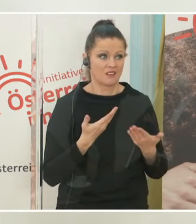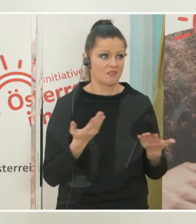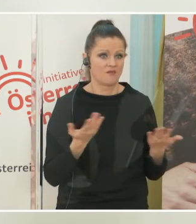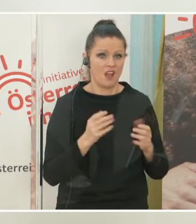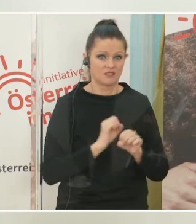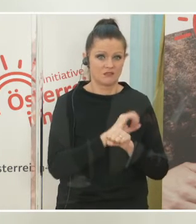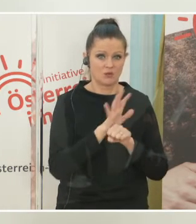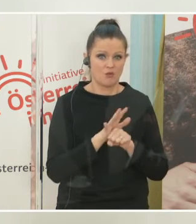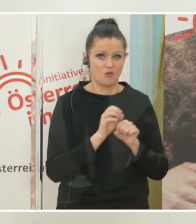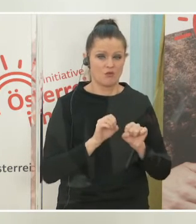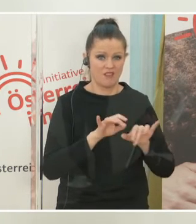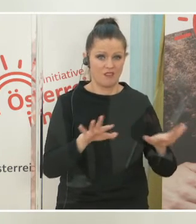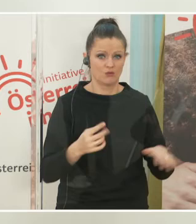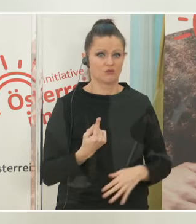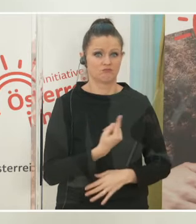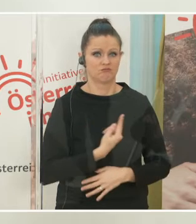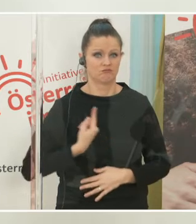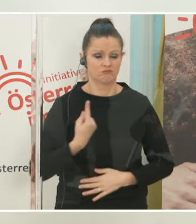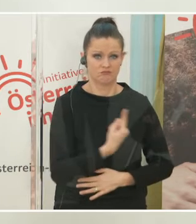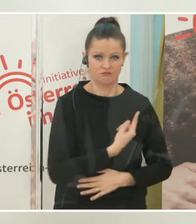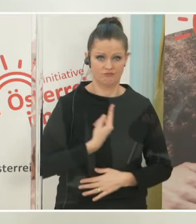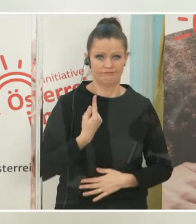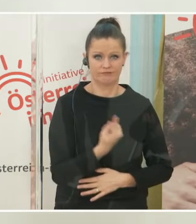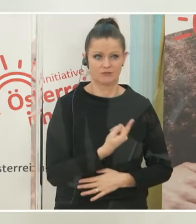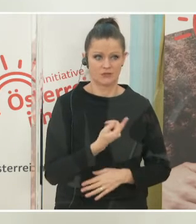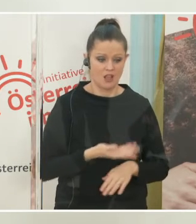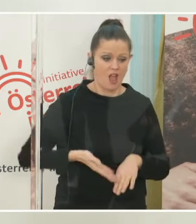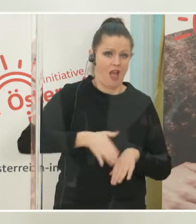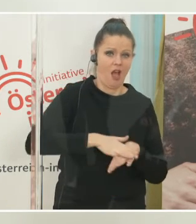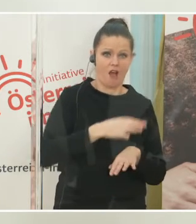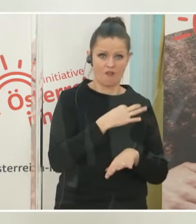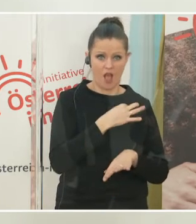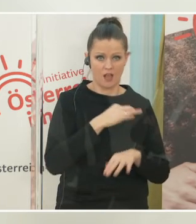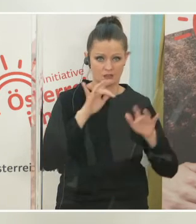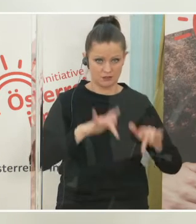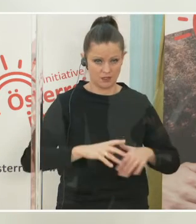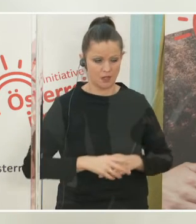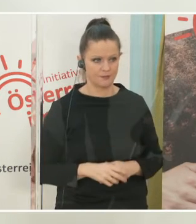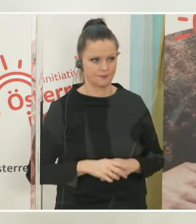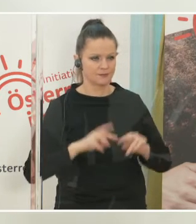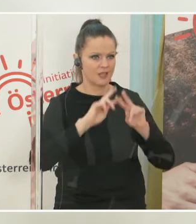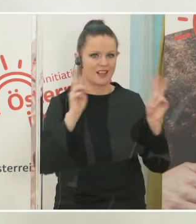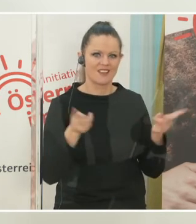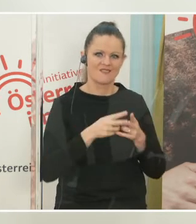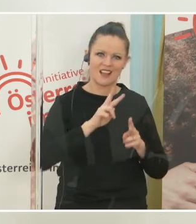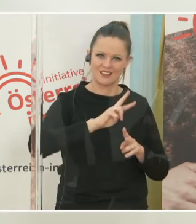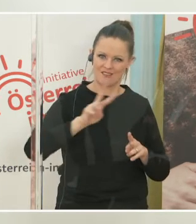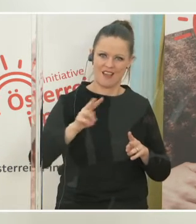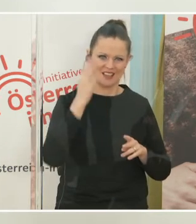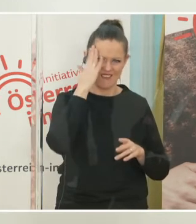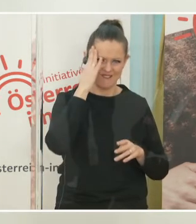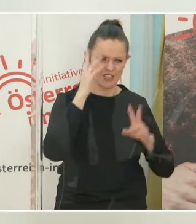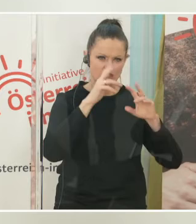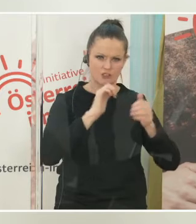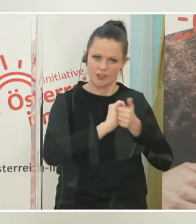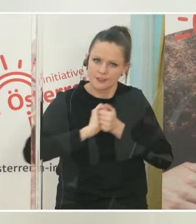zusätzlich bzw. löst diese auch oft aus. Durch den weltweiten Zusammenhalt der Wissenschaft